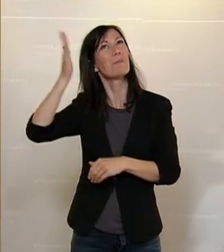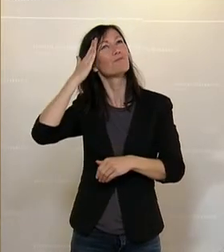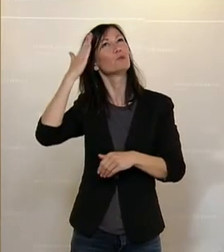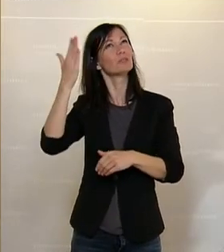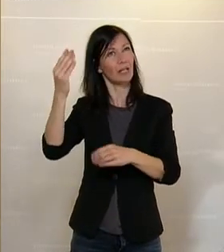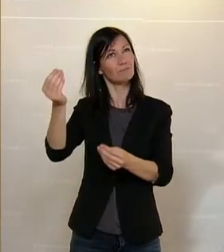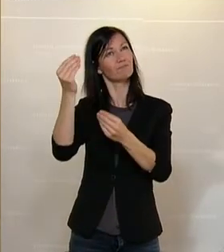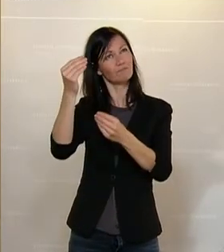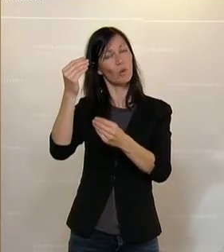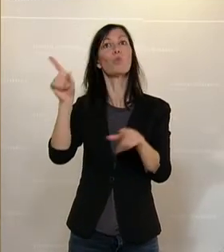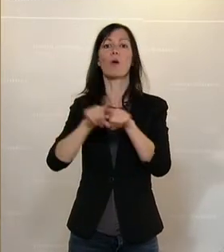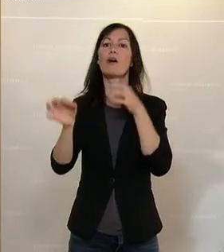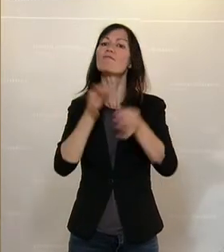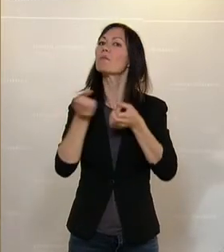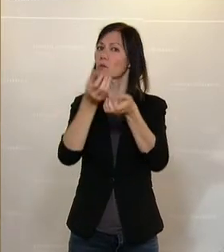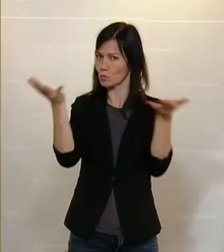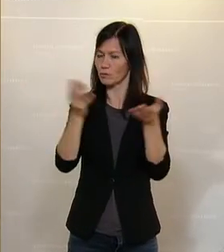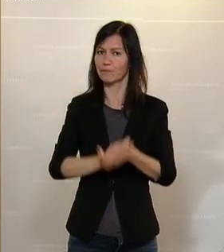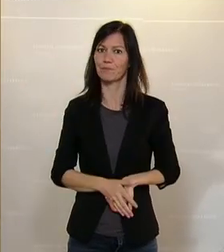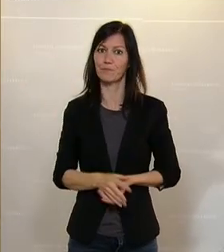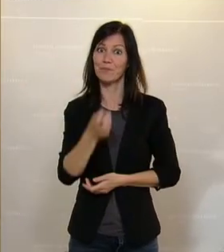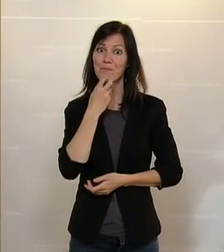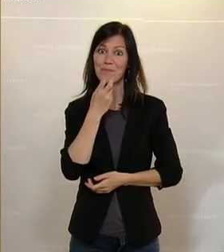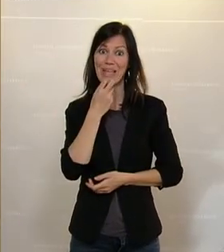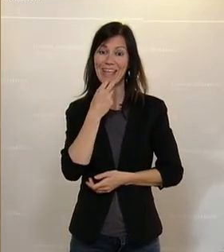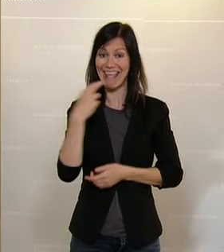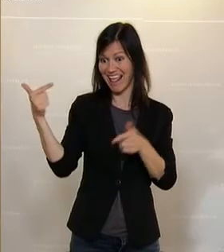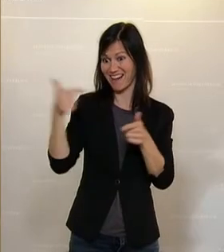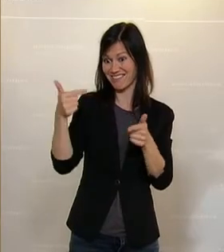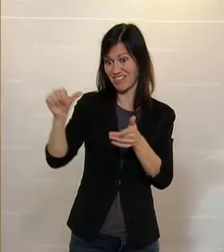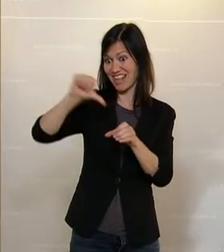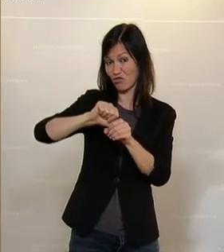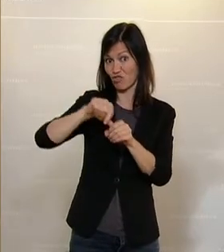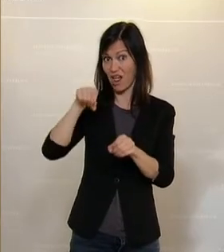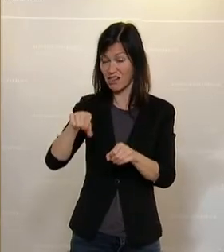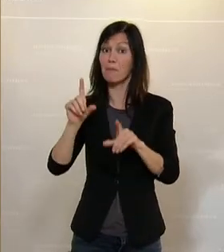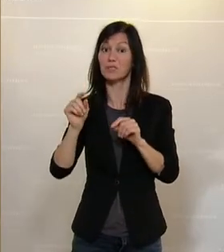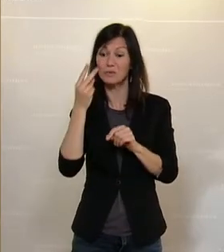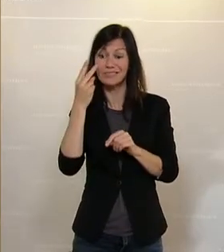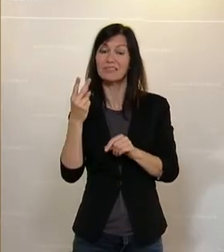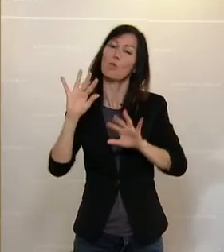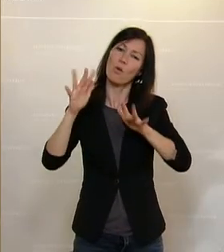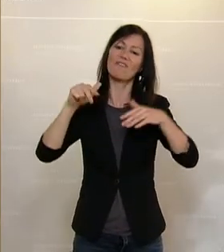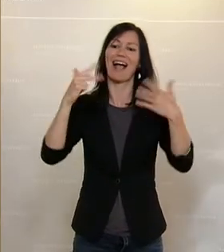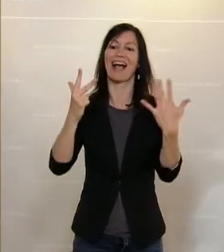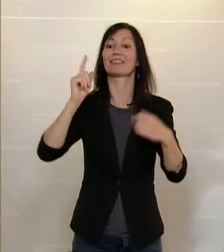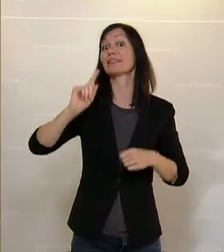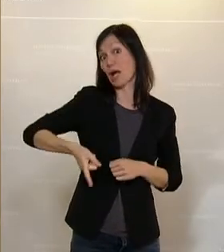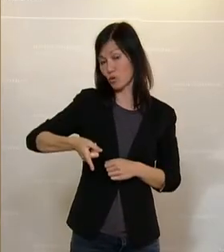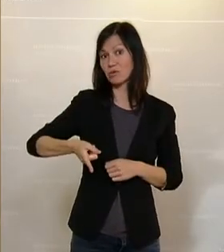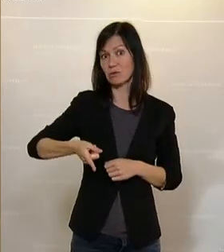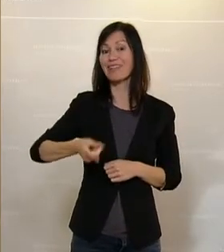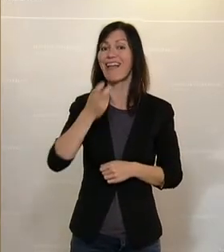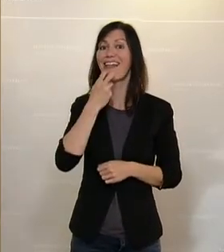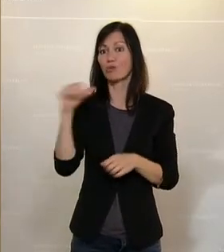Blick auf die E-Ladepunkte in Österreich zeigt, dass wir rund 8.000 öffentlich zugängliche Ladepunkte